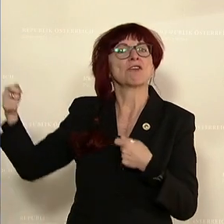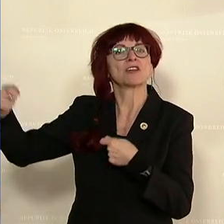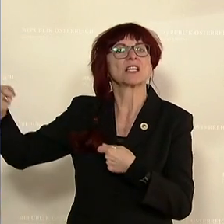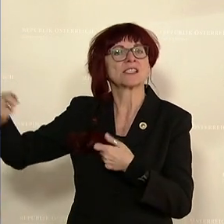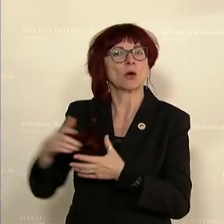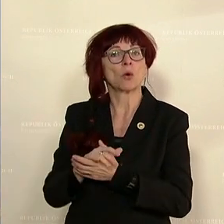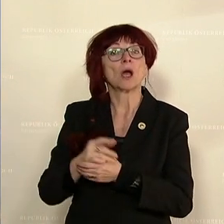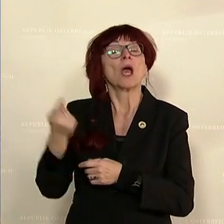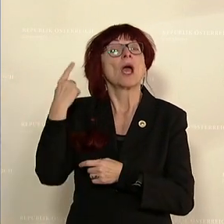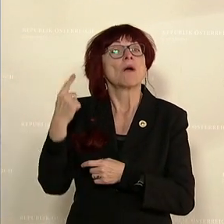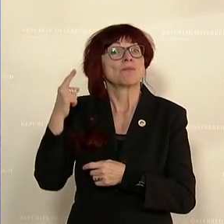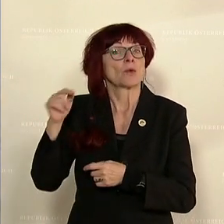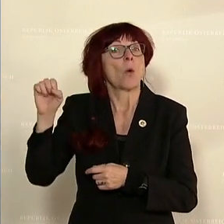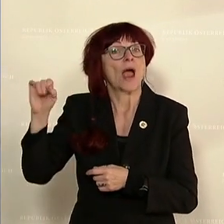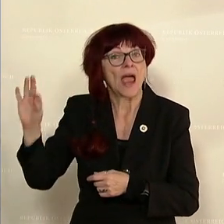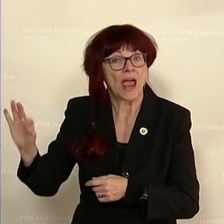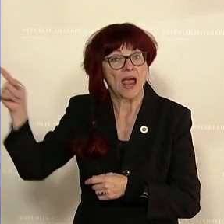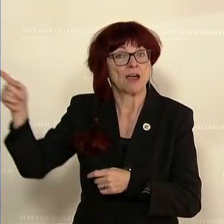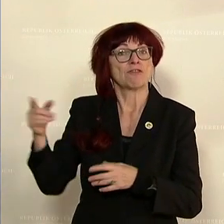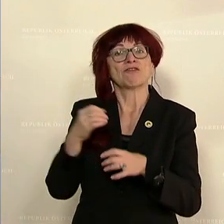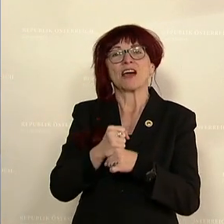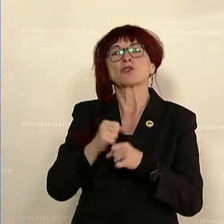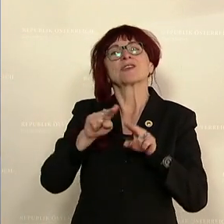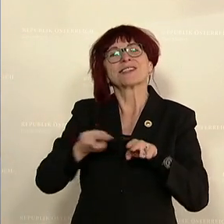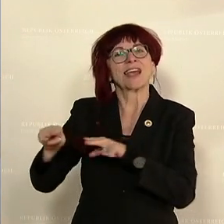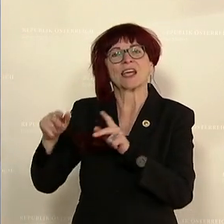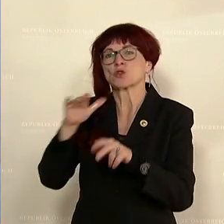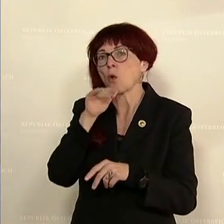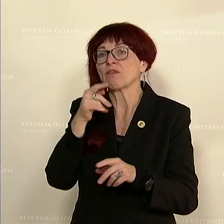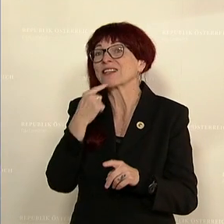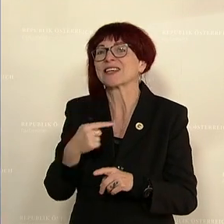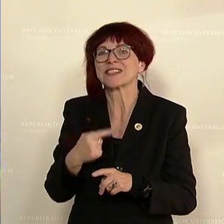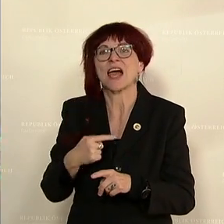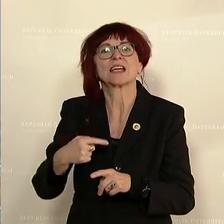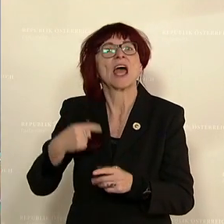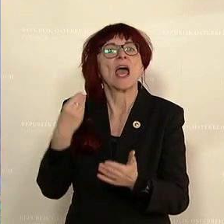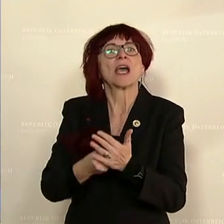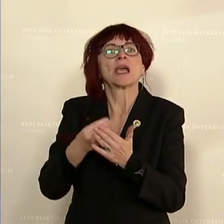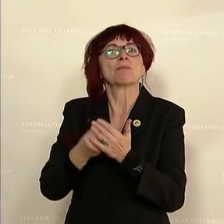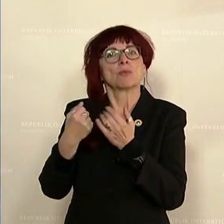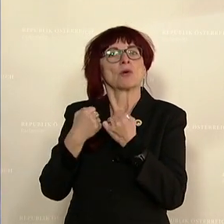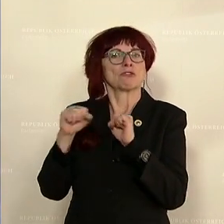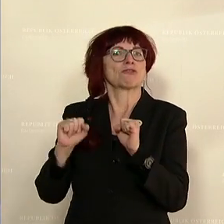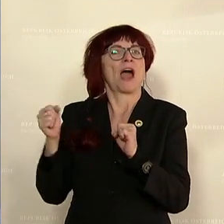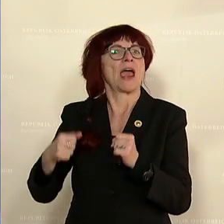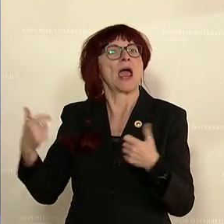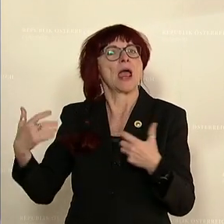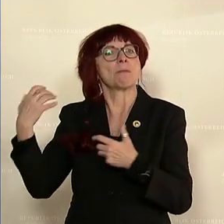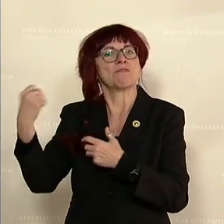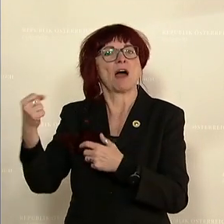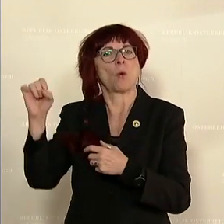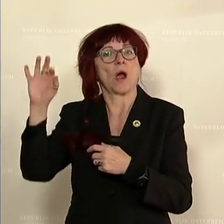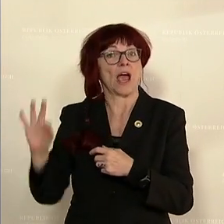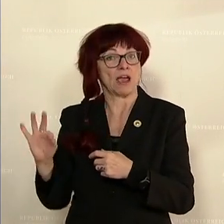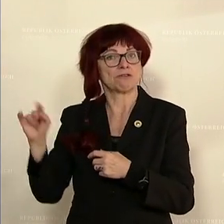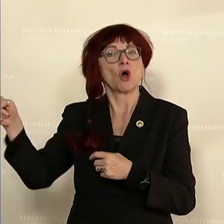des ORFs den gebührenfreien Empfang über das Internet als verfassungswidrig befunden. die Folge ist, dass die Bundesregierung sich nun eine